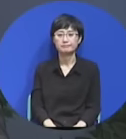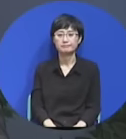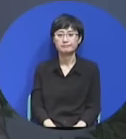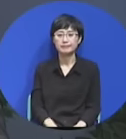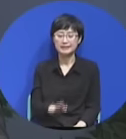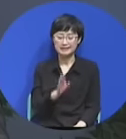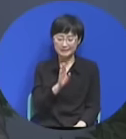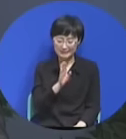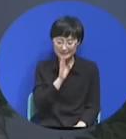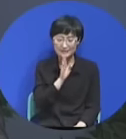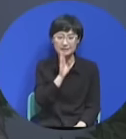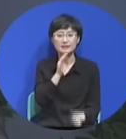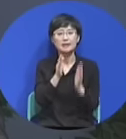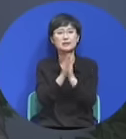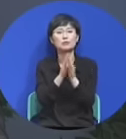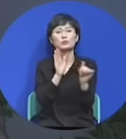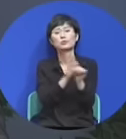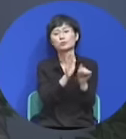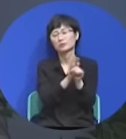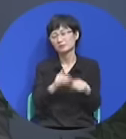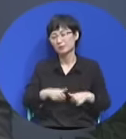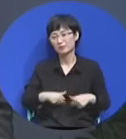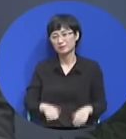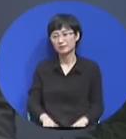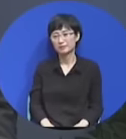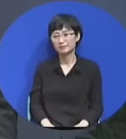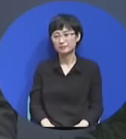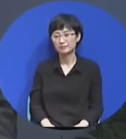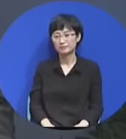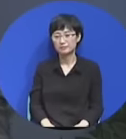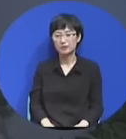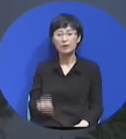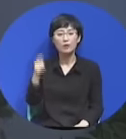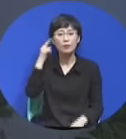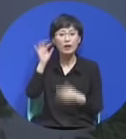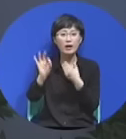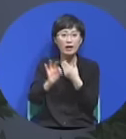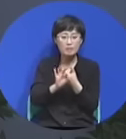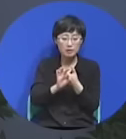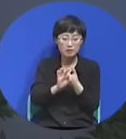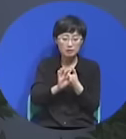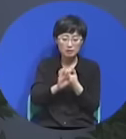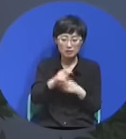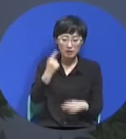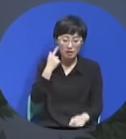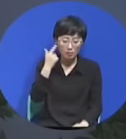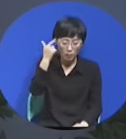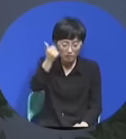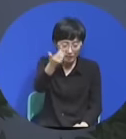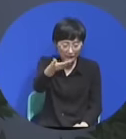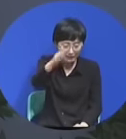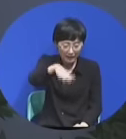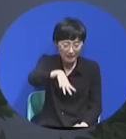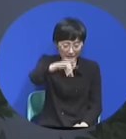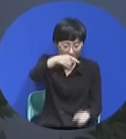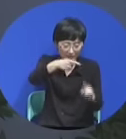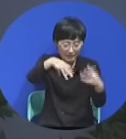진짜 기도 해야 돼요. 진짜 장세기 3장 속에 있는 주의 종들 안 나오도록 기도 해야 돼요.